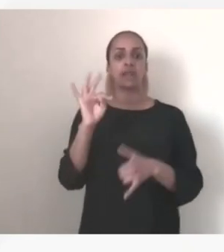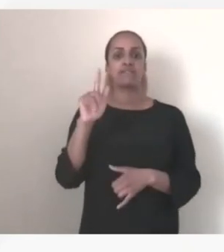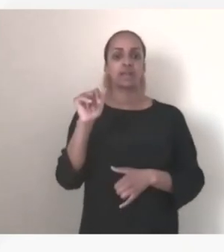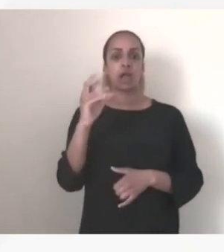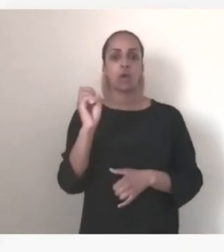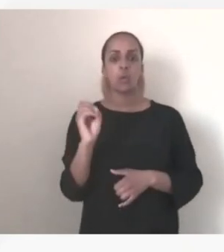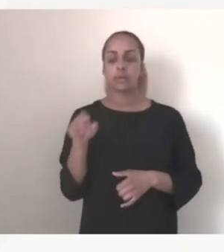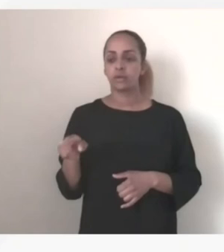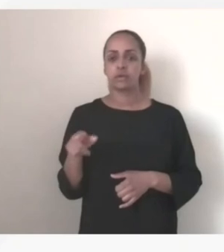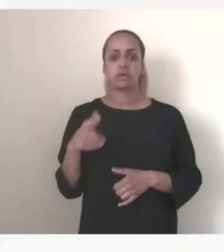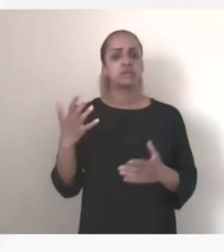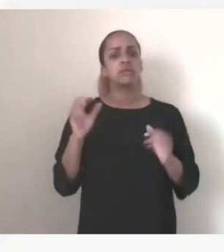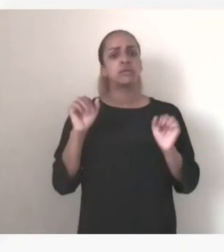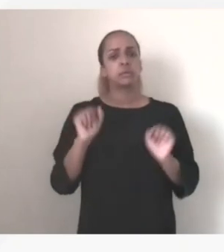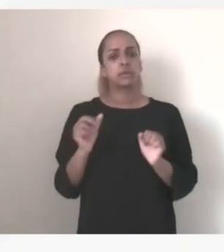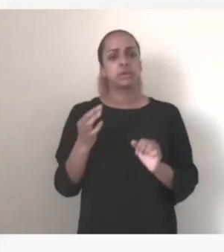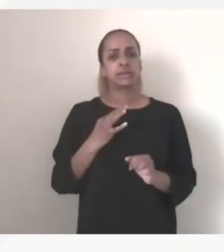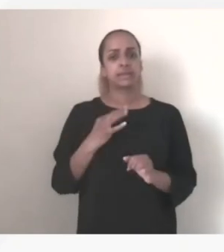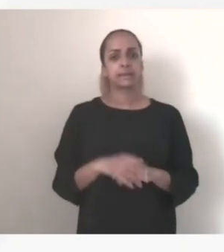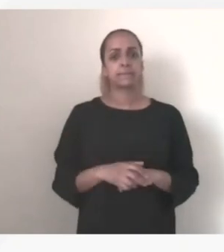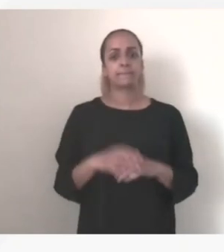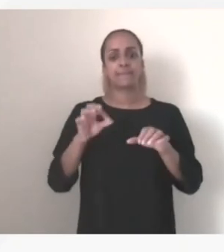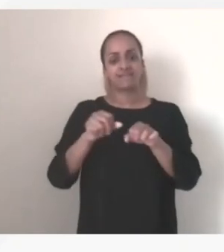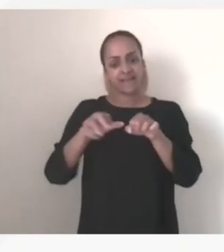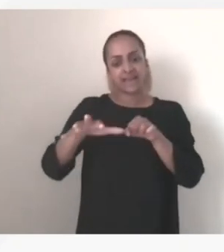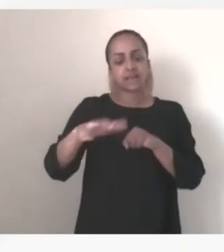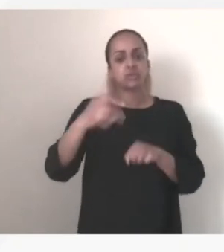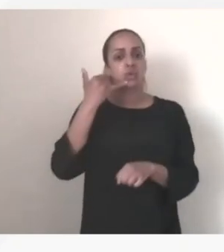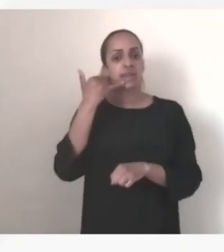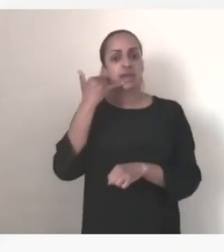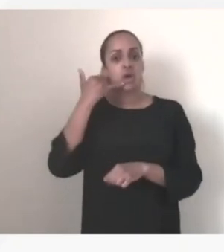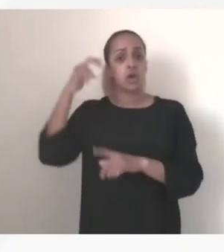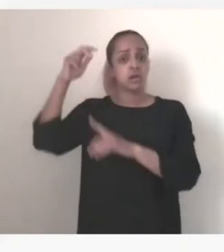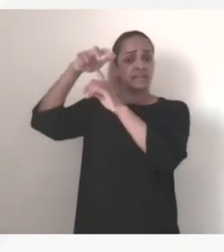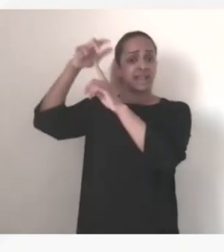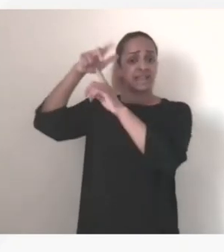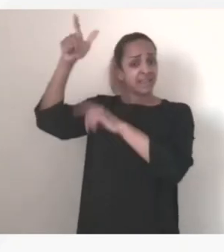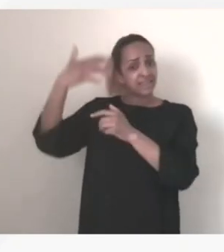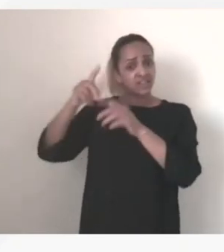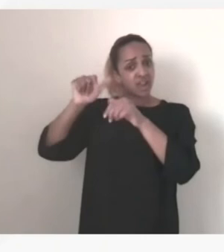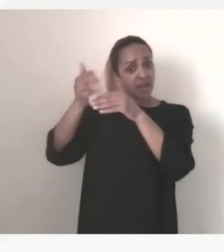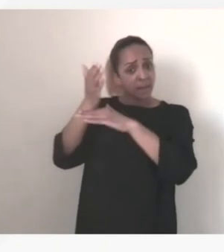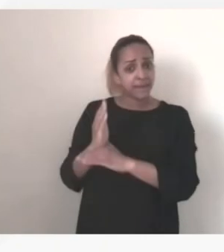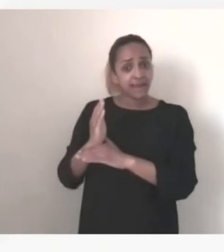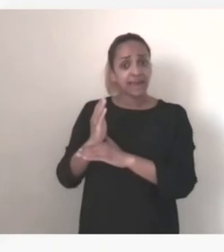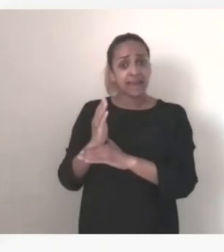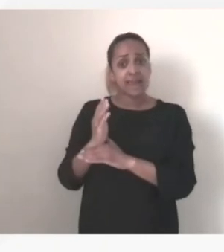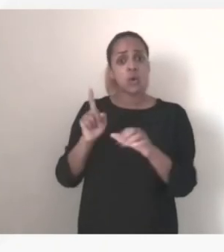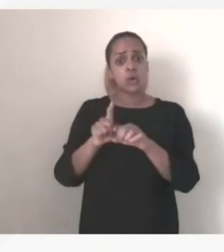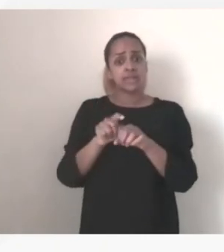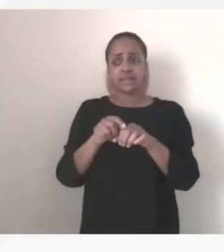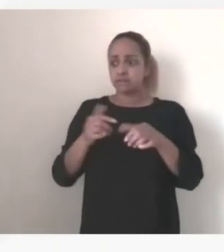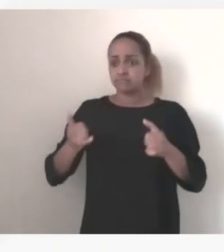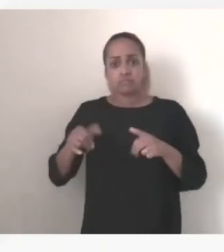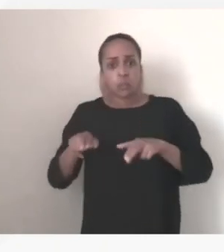redondances existant actuellement pour les réseaux télécom des satellites sont déjà à dispo des relais terrestres ou mobiles pouvez-vous